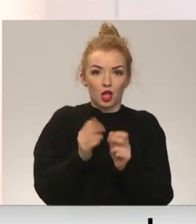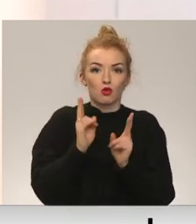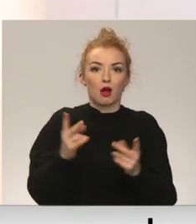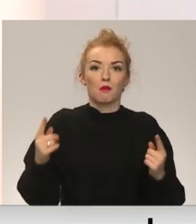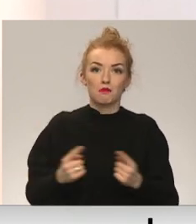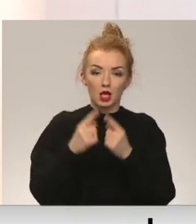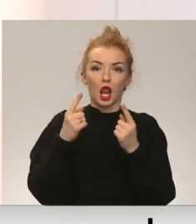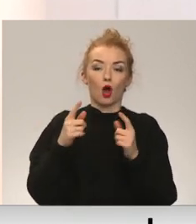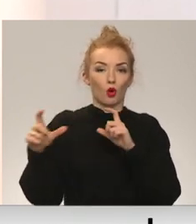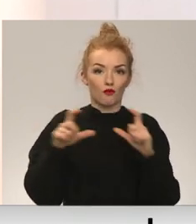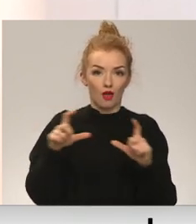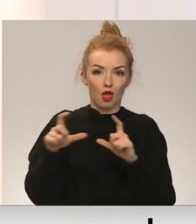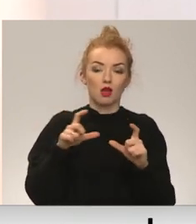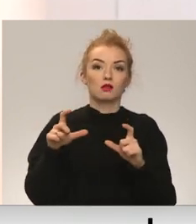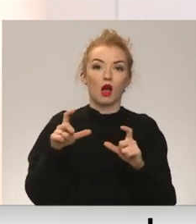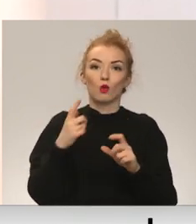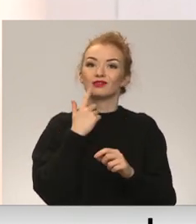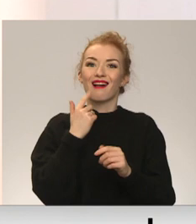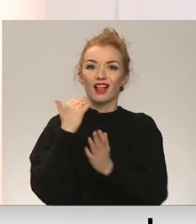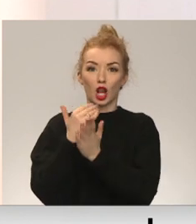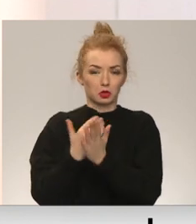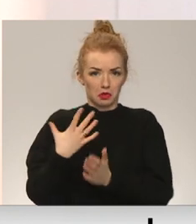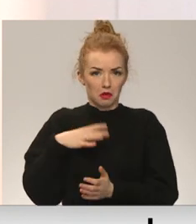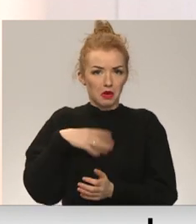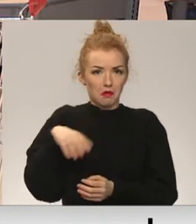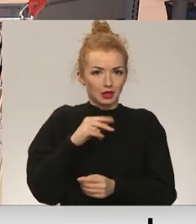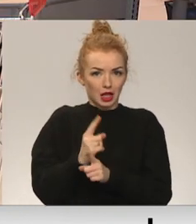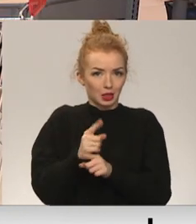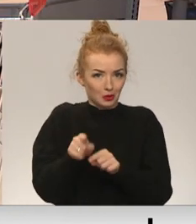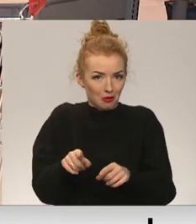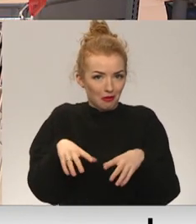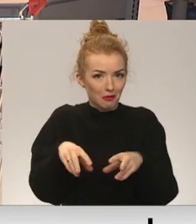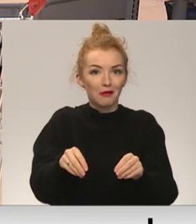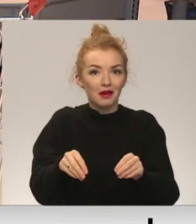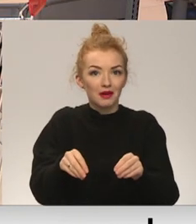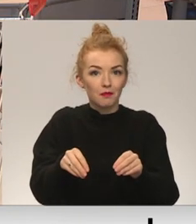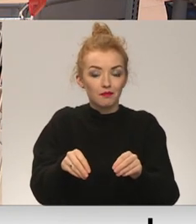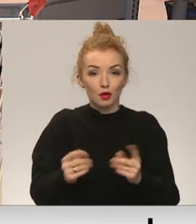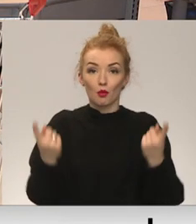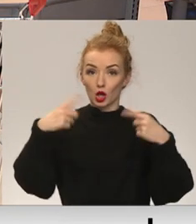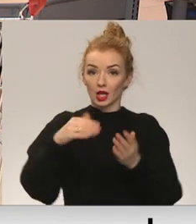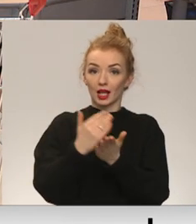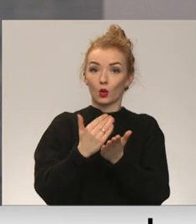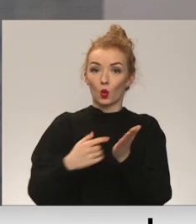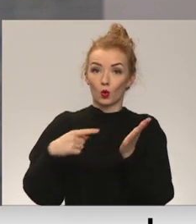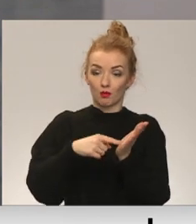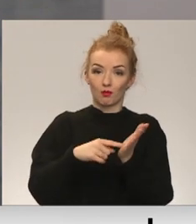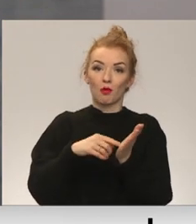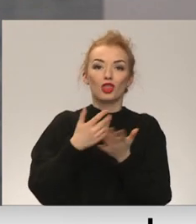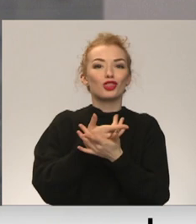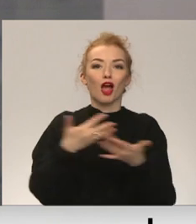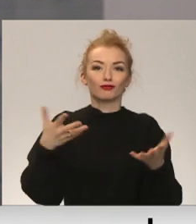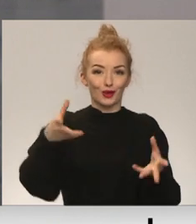veikalus sarkanajam režīmiem, kāpēc mēs to nevarētu darīt? Uz to, ka esošās likuma normas var dažādi